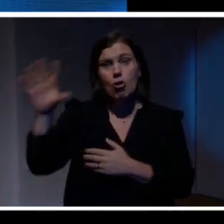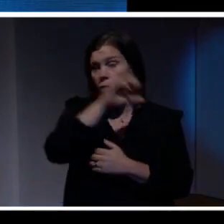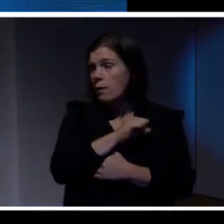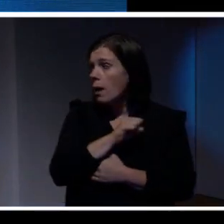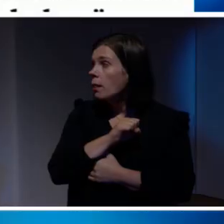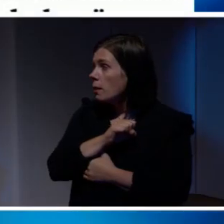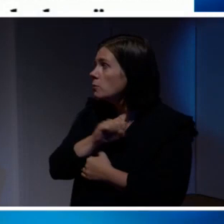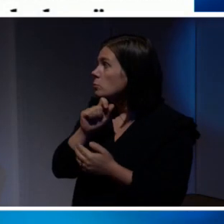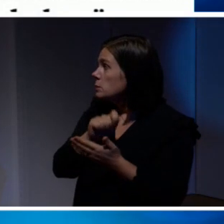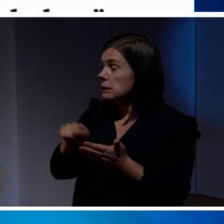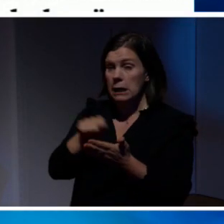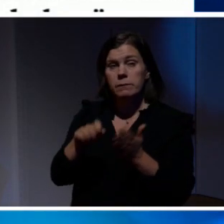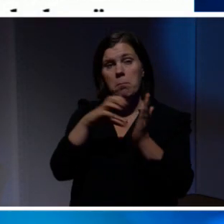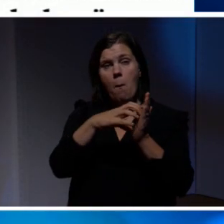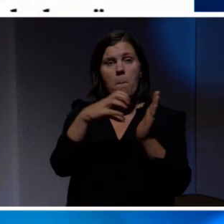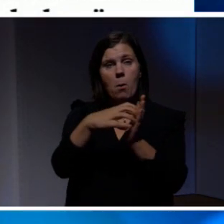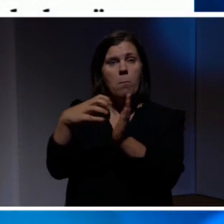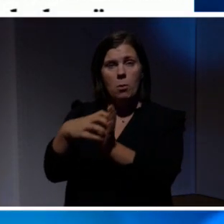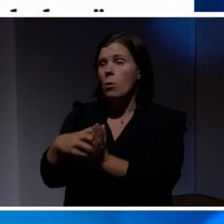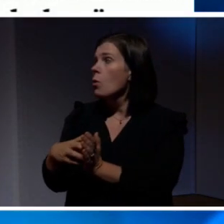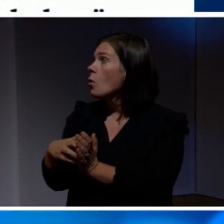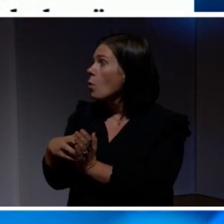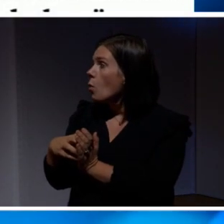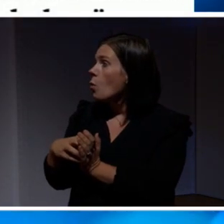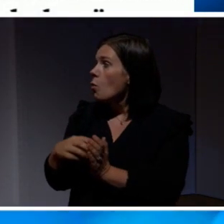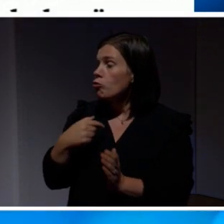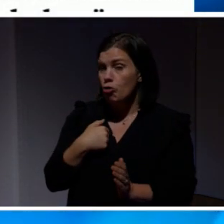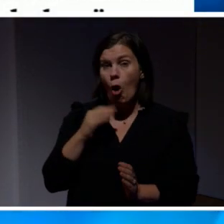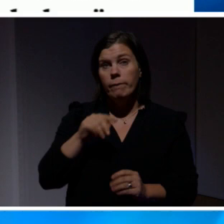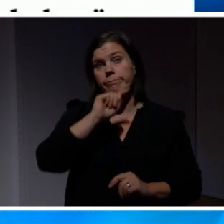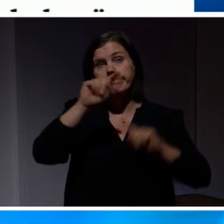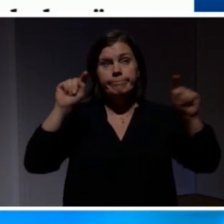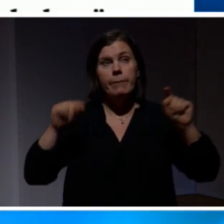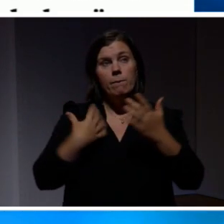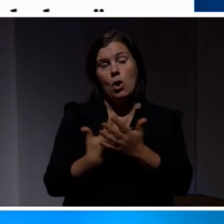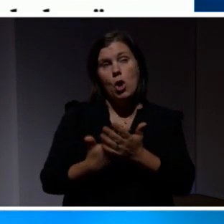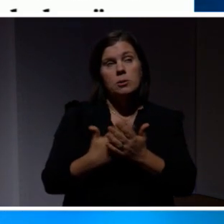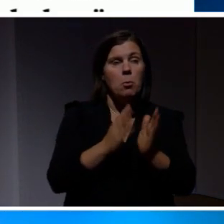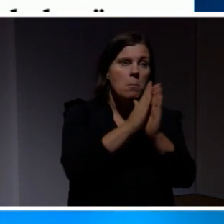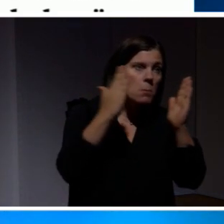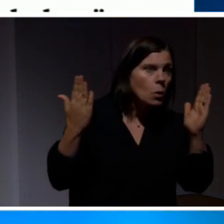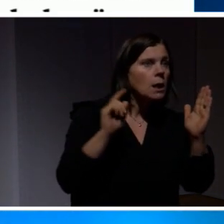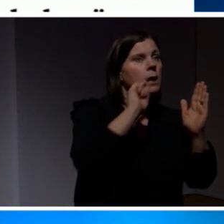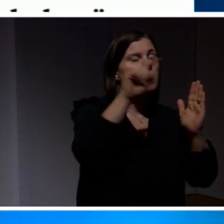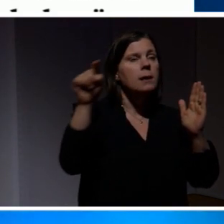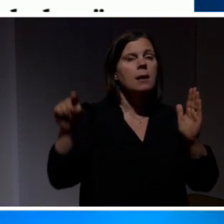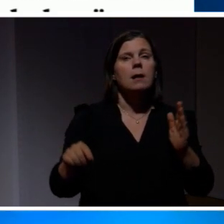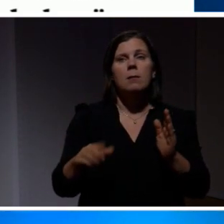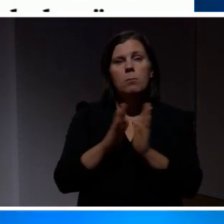Överallt så skrevs det om det här i början av vårat. Och jag har varit ute och föreläst väldigt mycket på bibliotek och